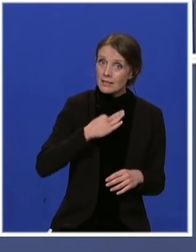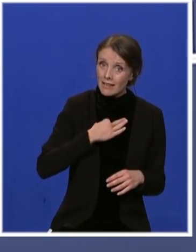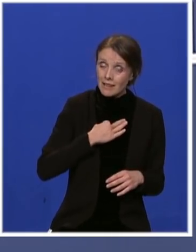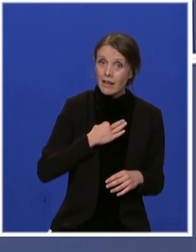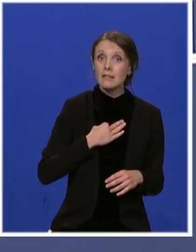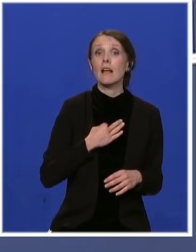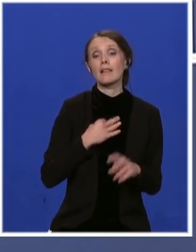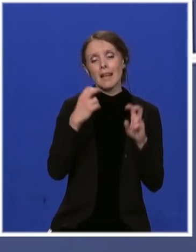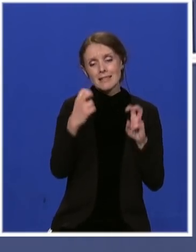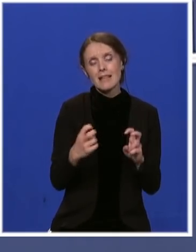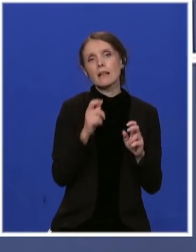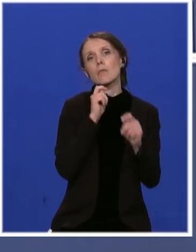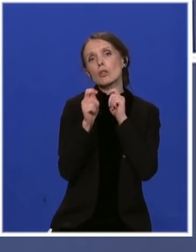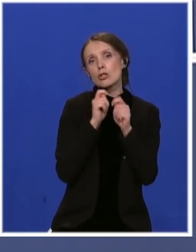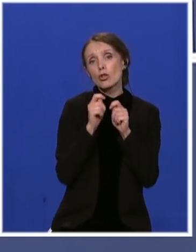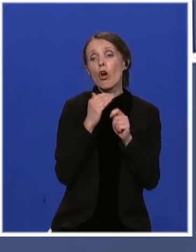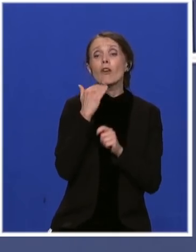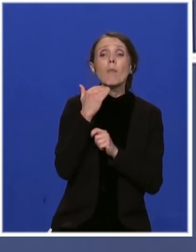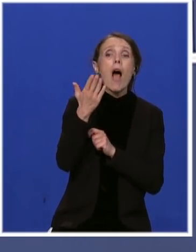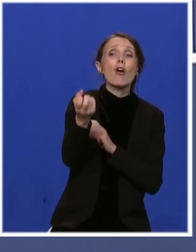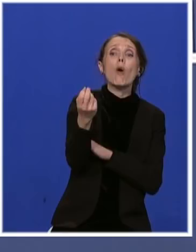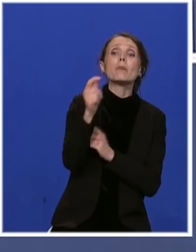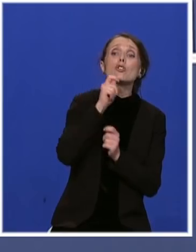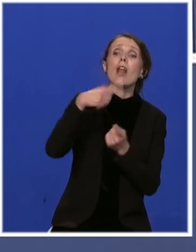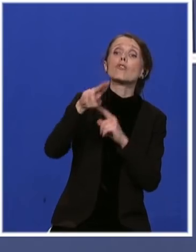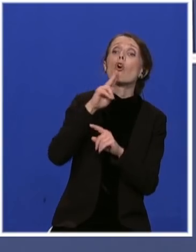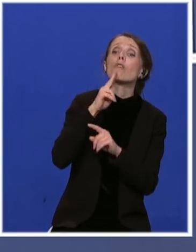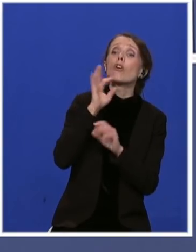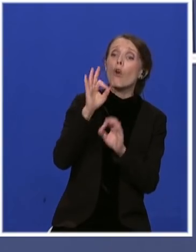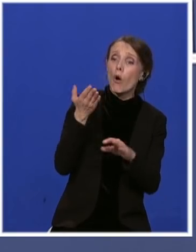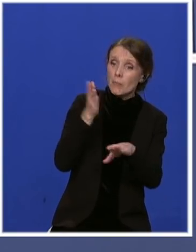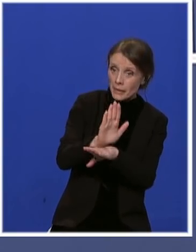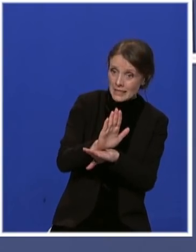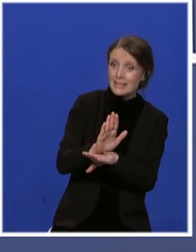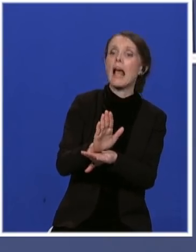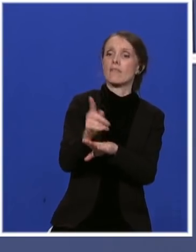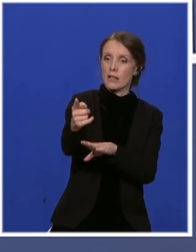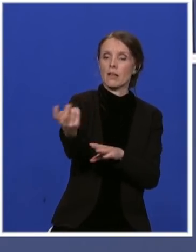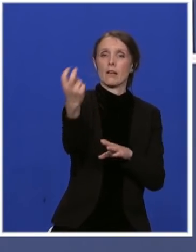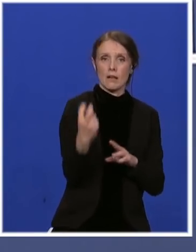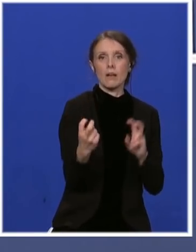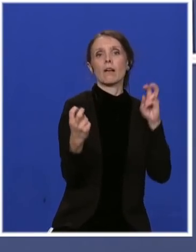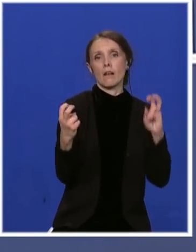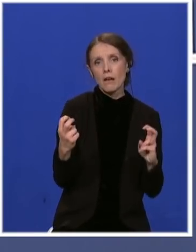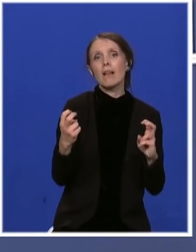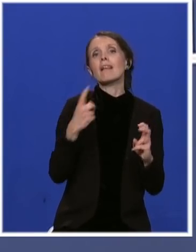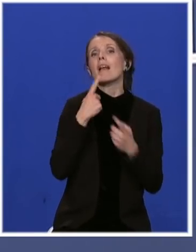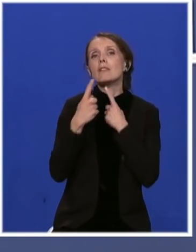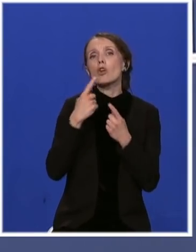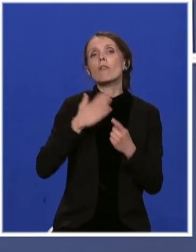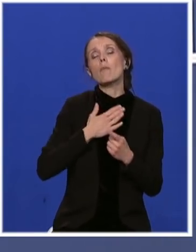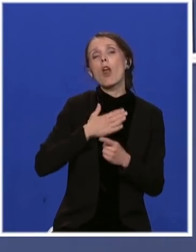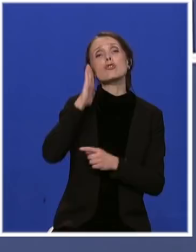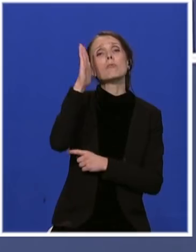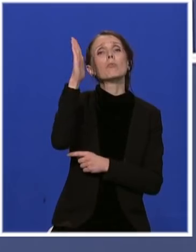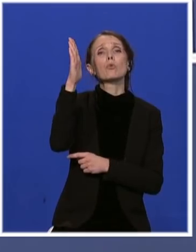ako budu mogli da se dogovore u Prištini sa kim da razgovaramo da razgovaramo o našim budućim odnosima. Što mislim da je od